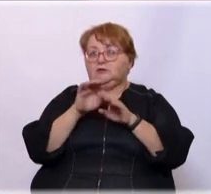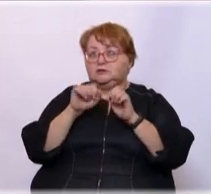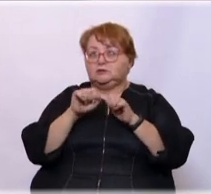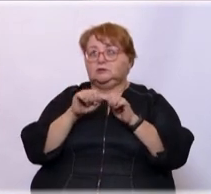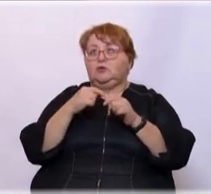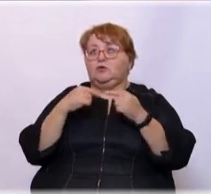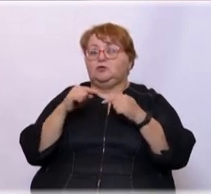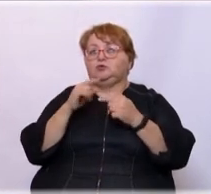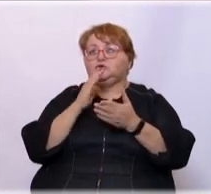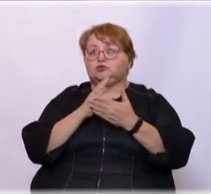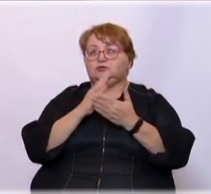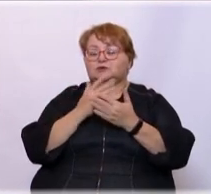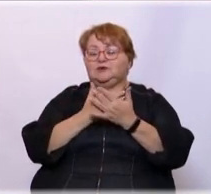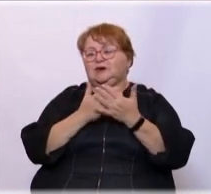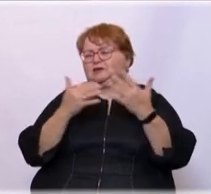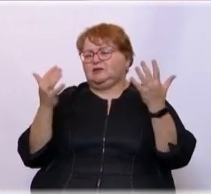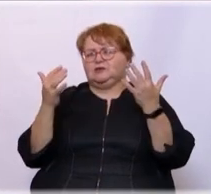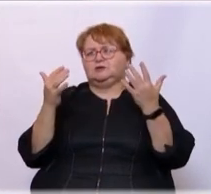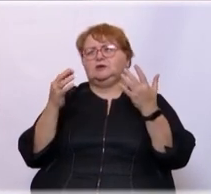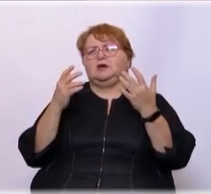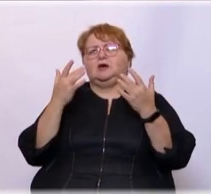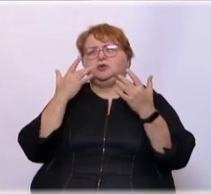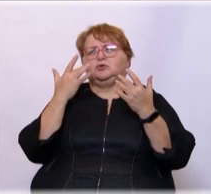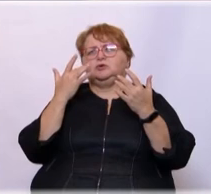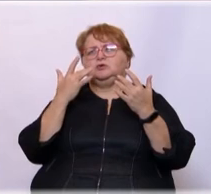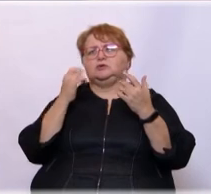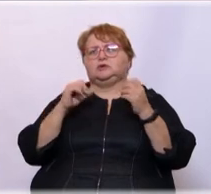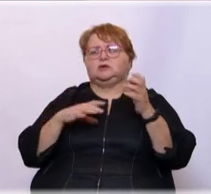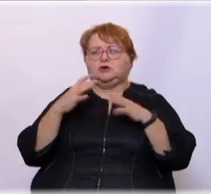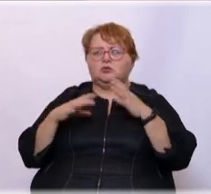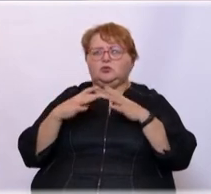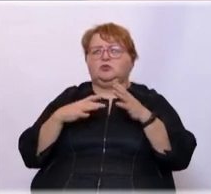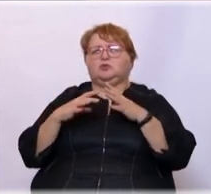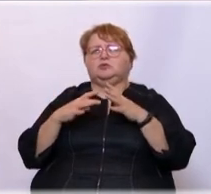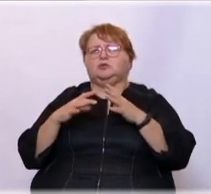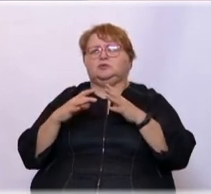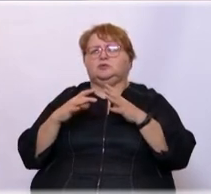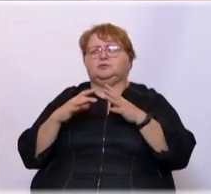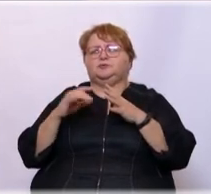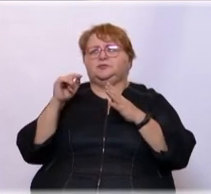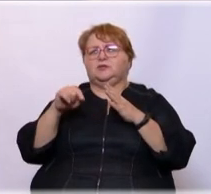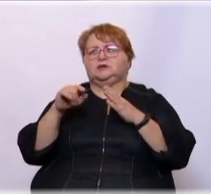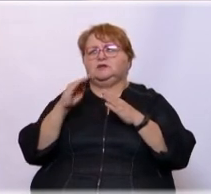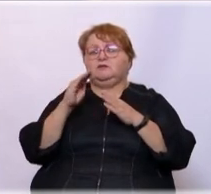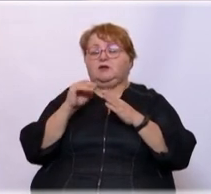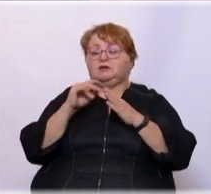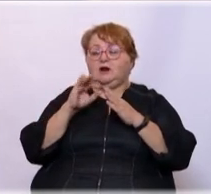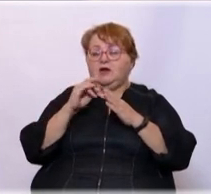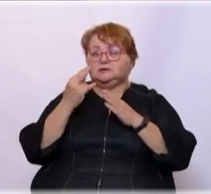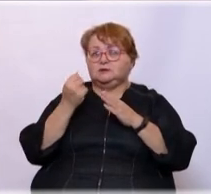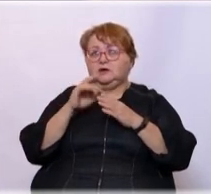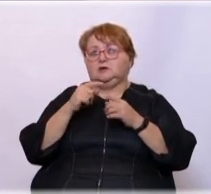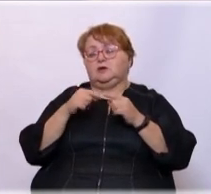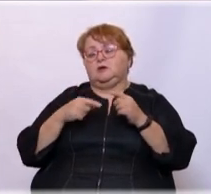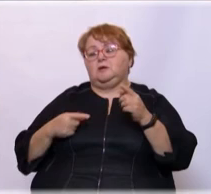у футбола существует несколько разновидностей, которые на тренировках. Уже сегодня здесь даже федерация. Скажем, федерация